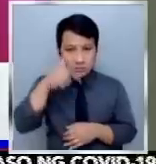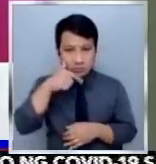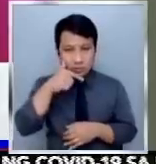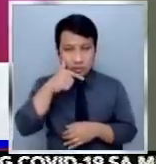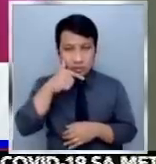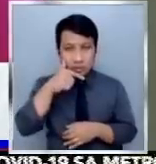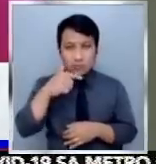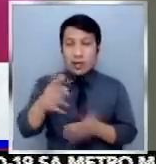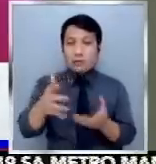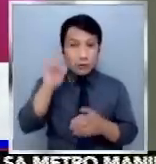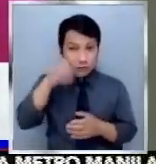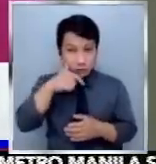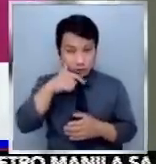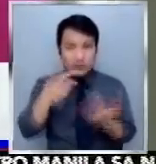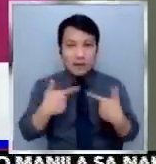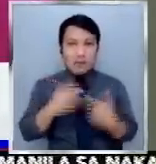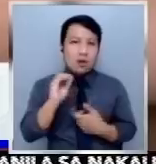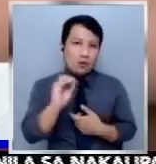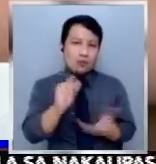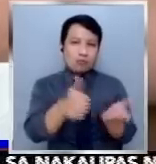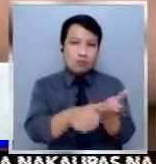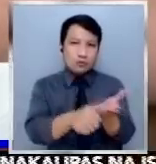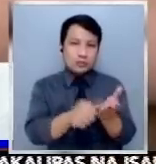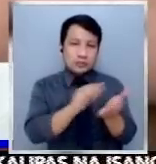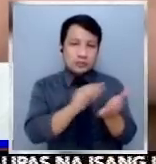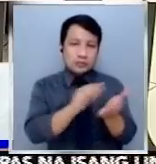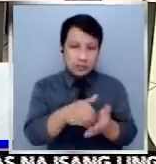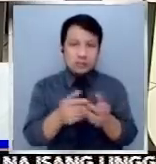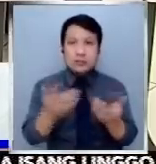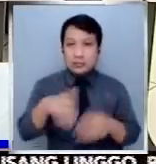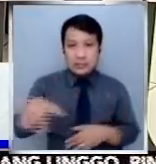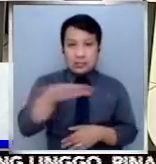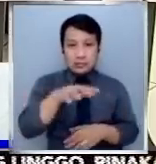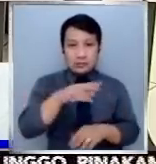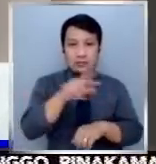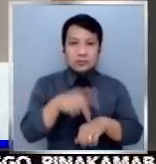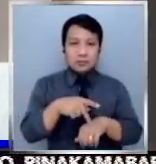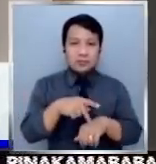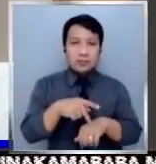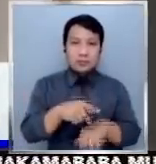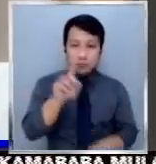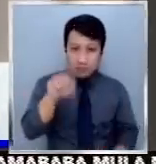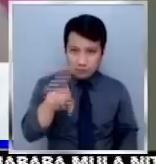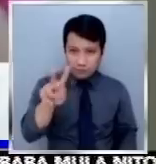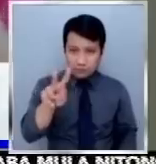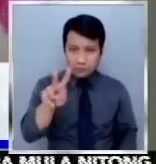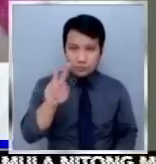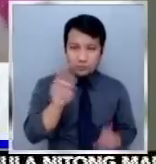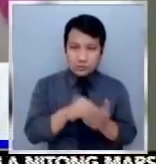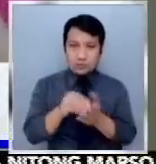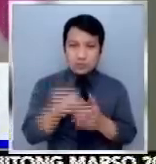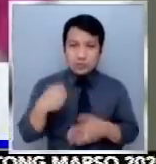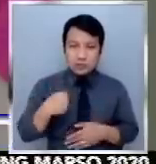sa mga BPO sa Cebu kundi sa buong bansa kung saan may 1.2 million na Pilipino raw ang employed. I was